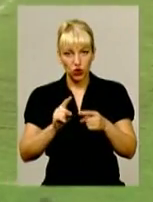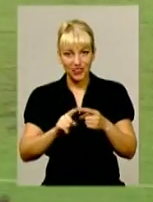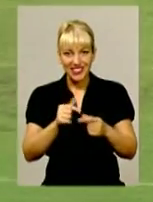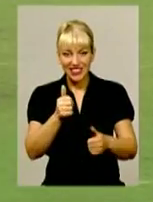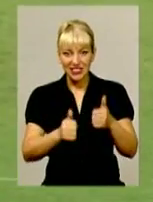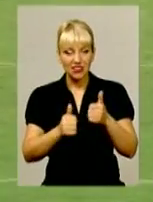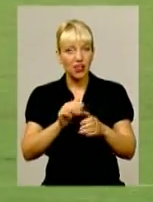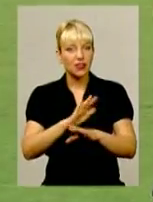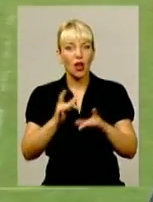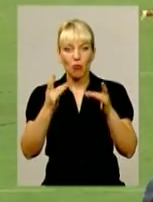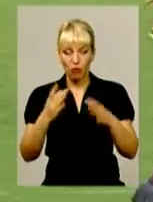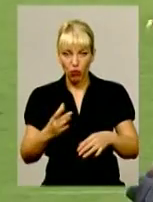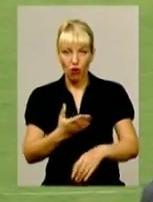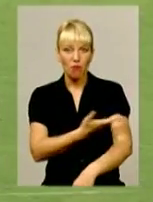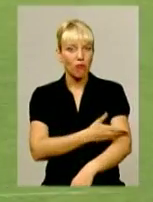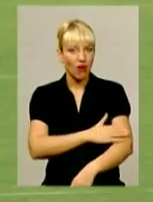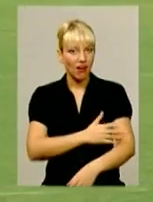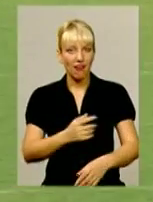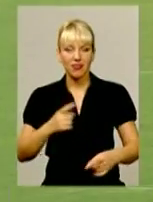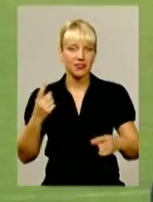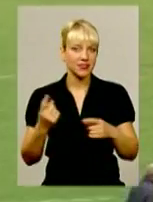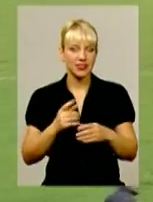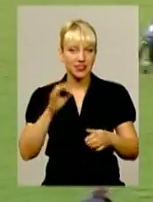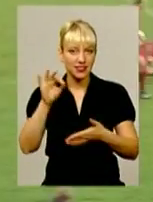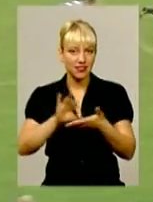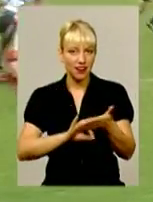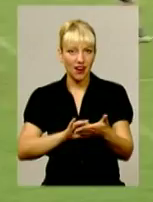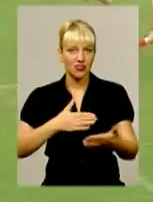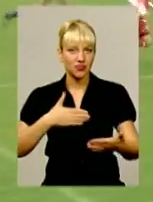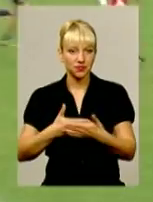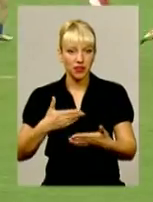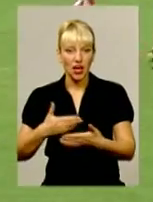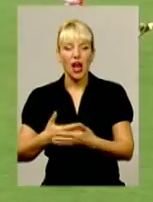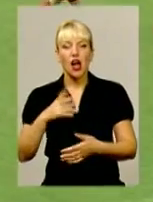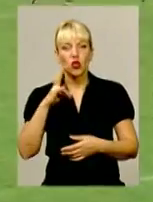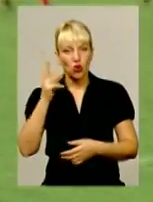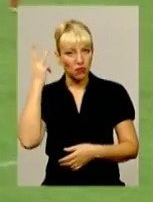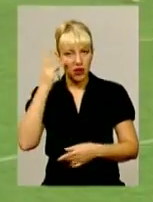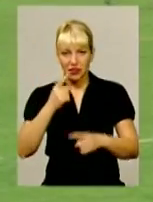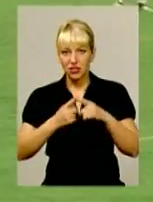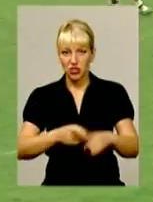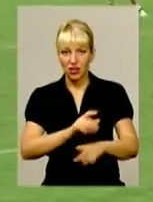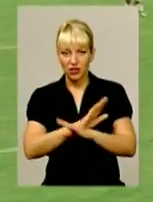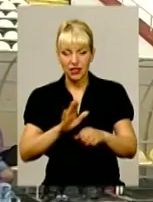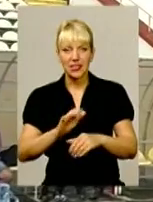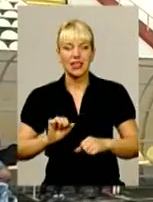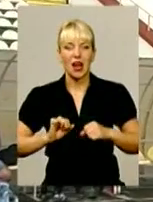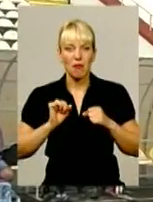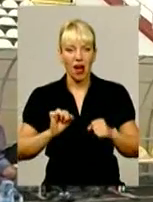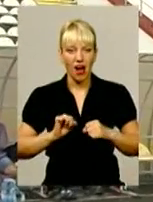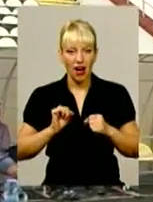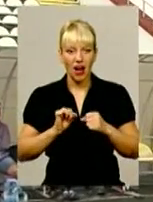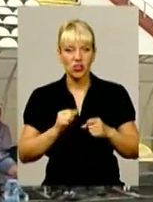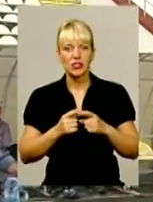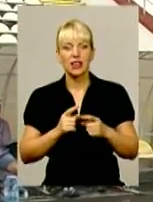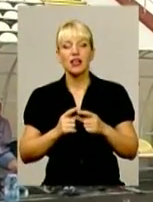одразу в свої руки беруть поляки. Тарихбісти зі столиці поступатися не планують і усіляко намагаються перехопити лідерство. Та ці спроби виявляються